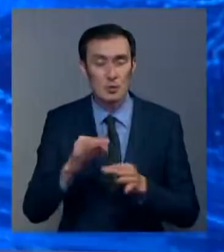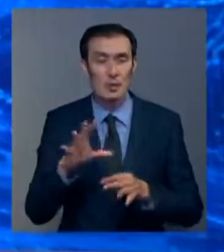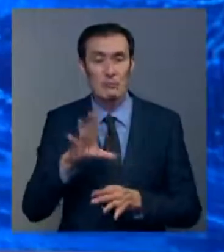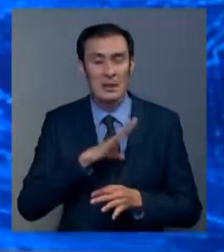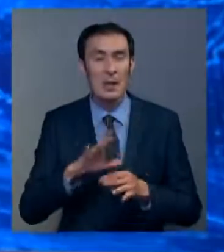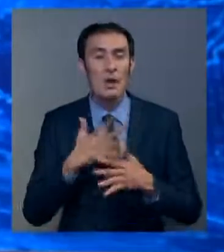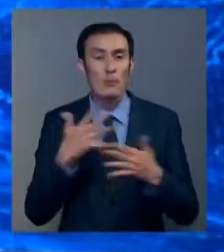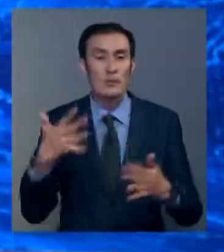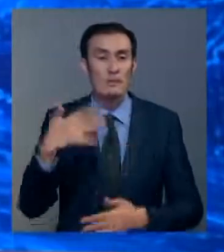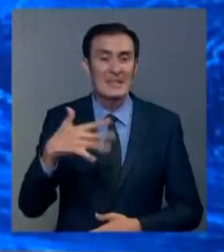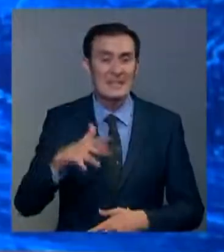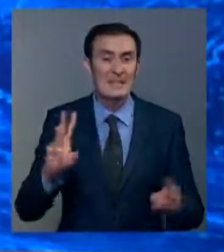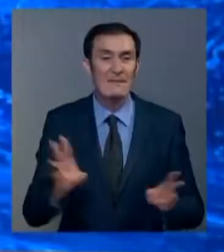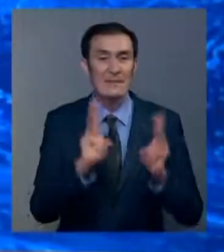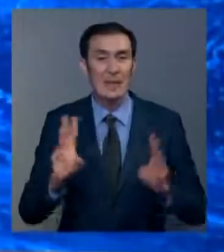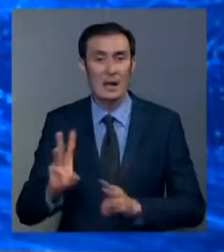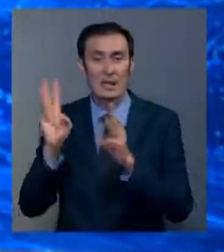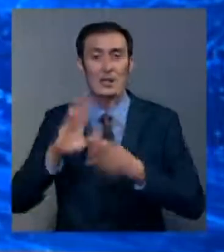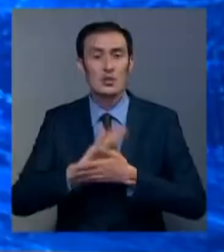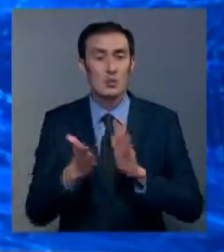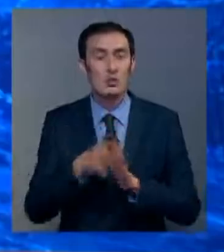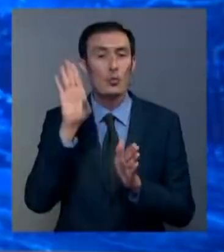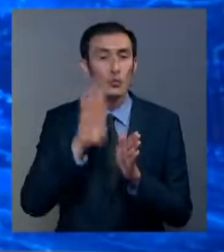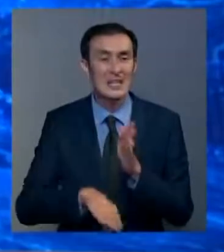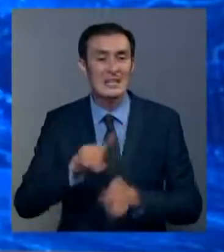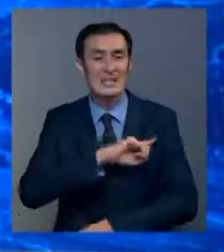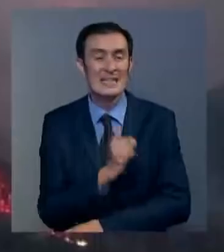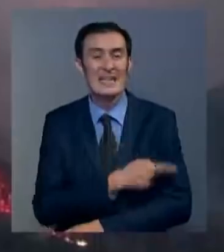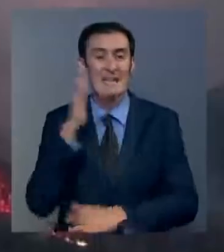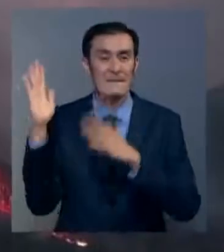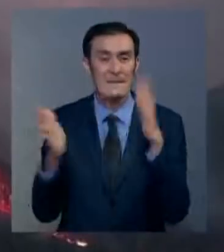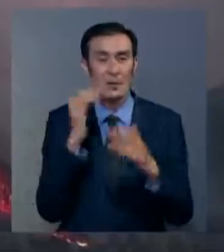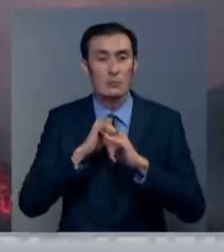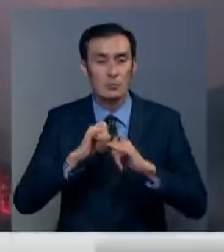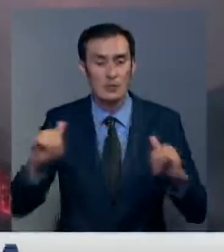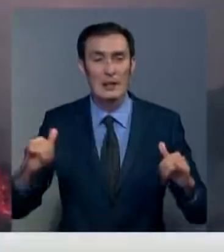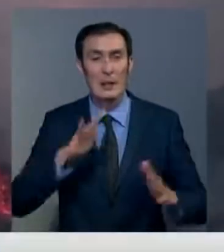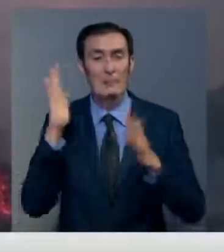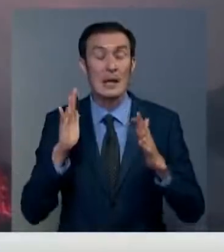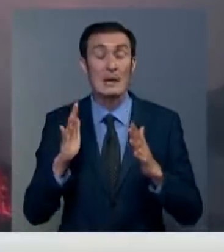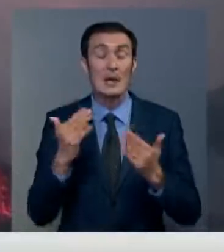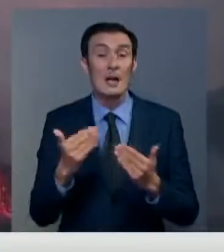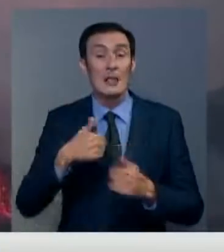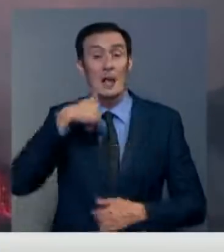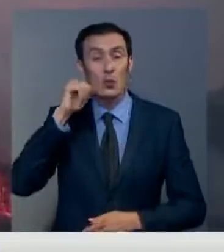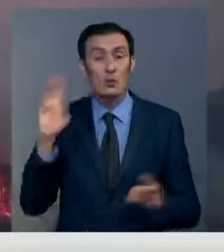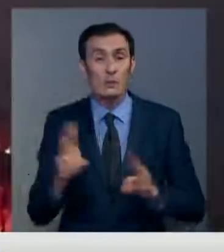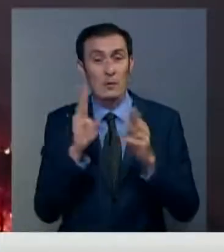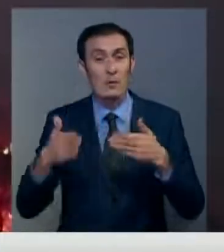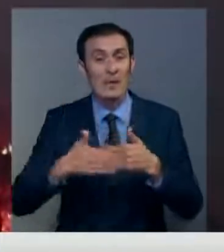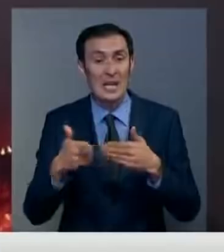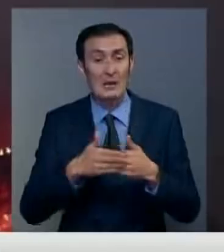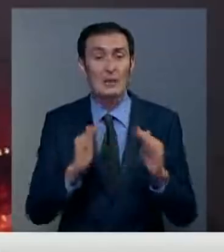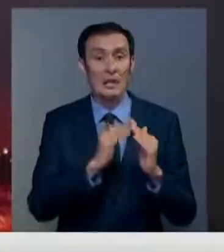регионе возникло больше 50 возгораний. Ситуация ухудшается сильным ветром, который раздувает пламя на юг. Накануне огонь вплотную